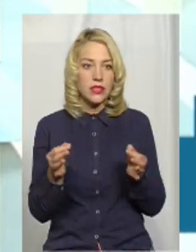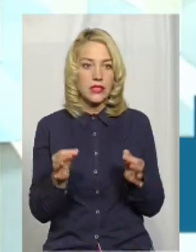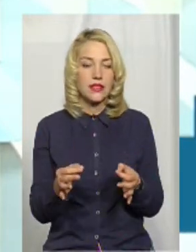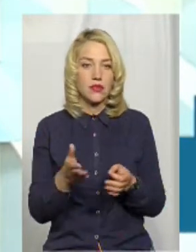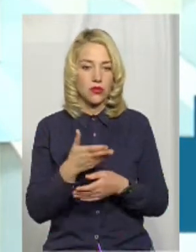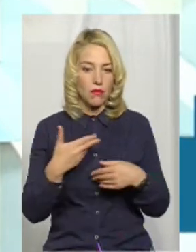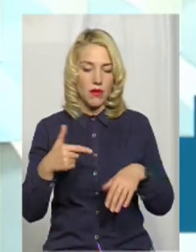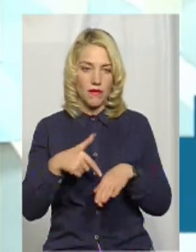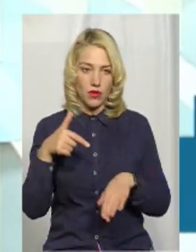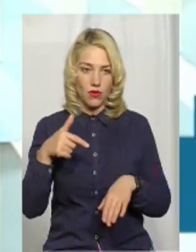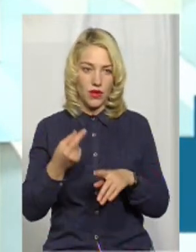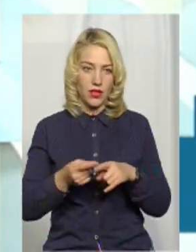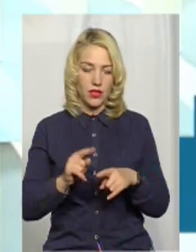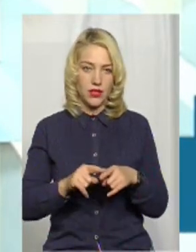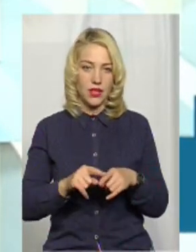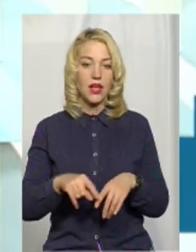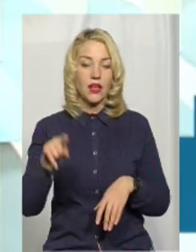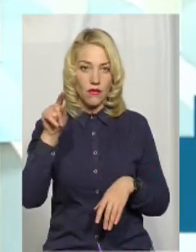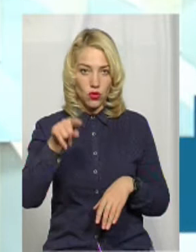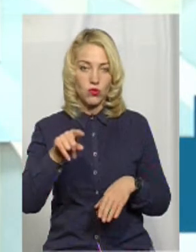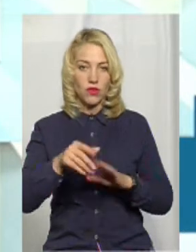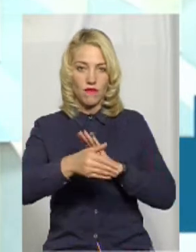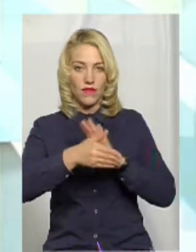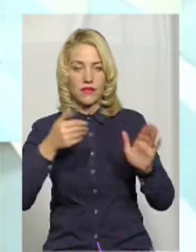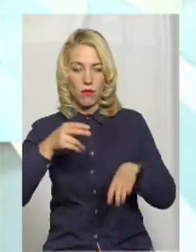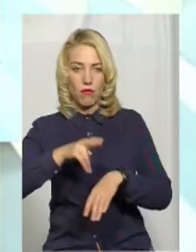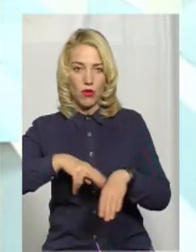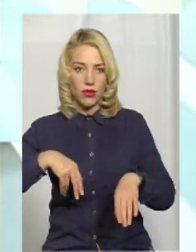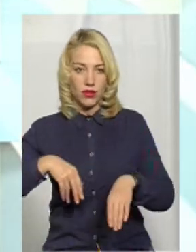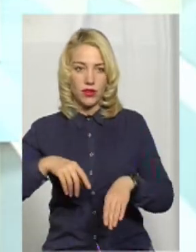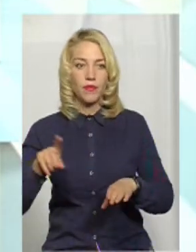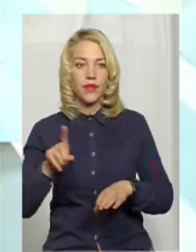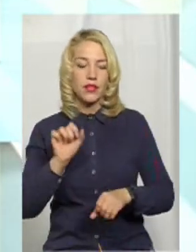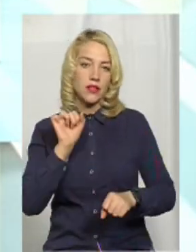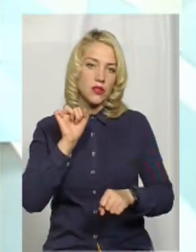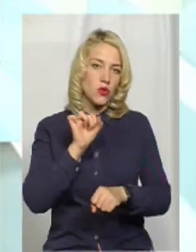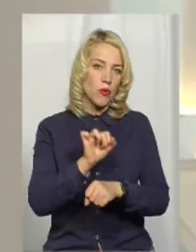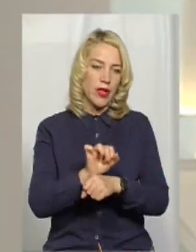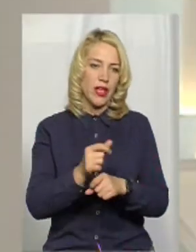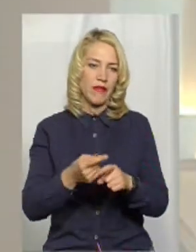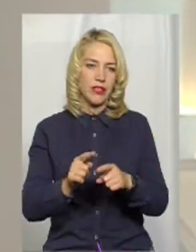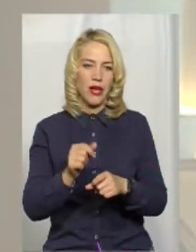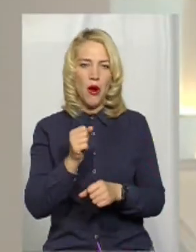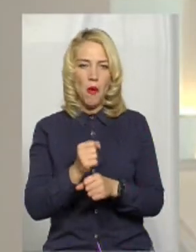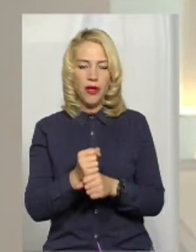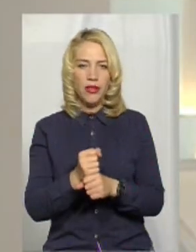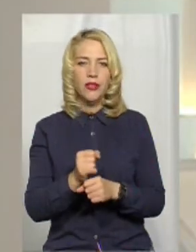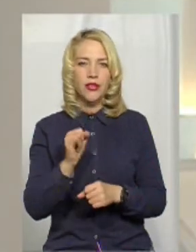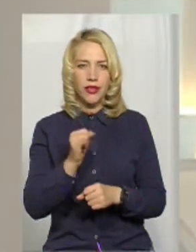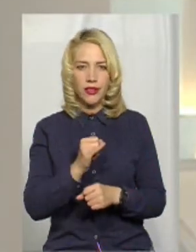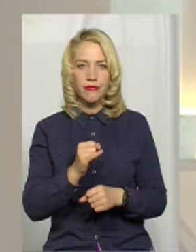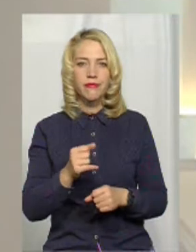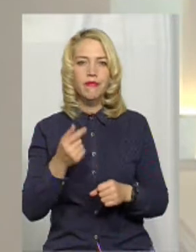відреагували на це. В тому числі визвали наряд поліції, який зупинив ці роботи. І,